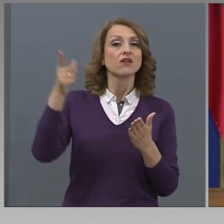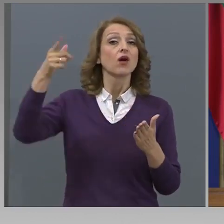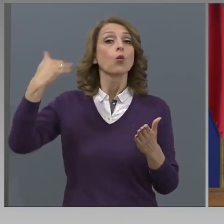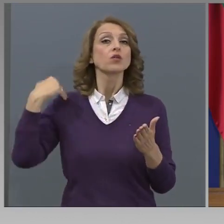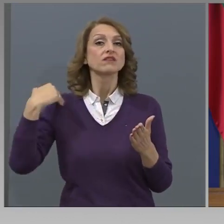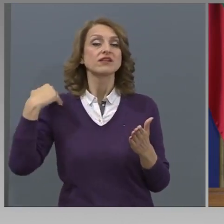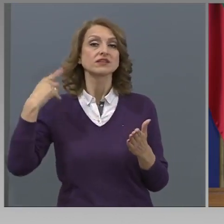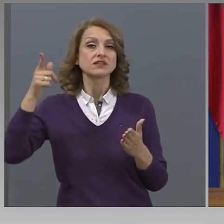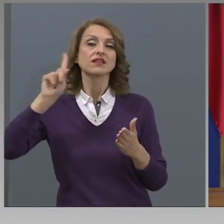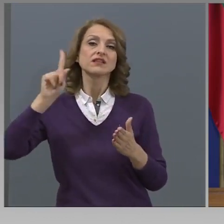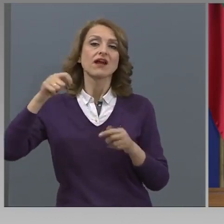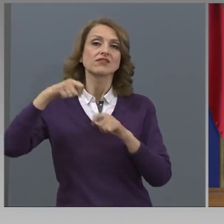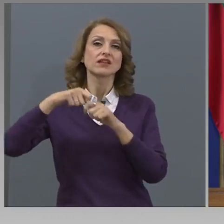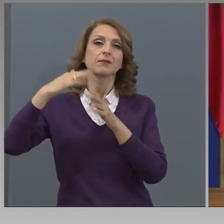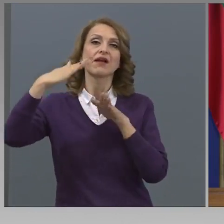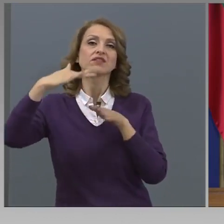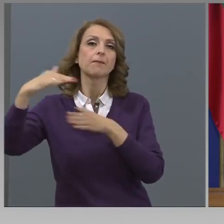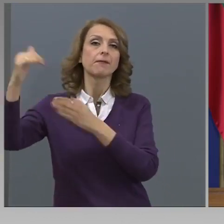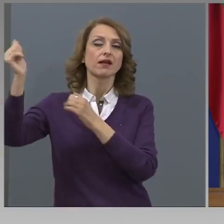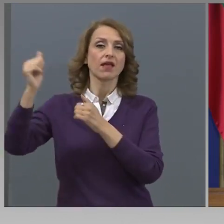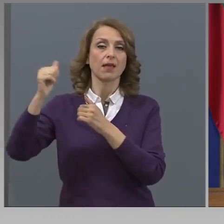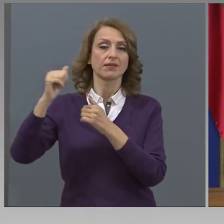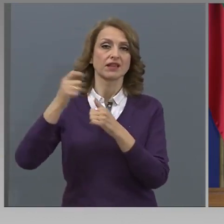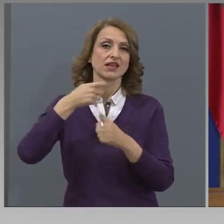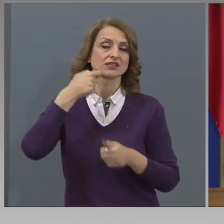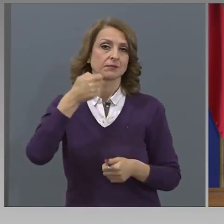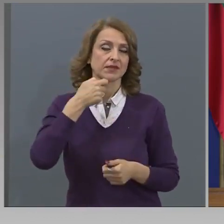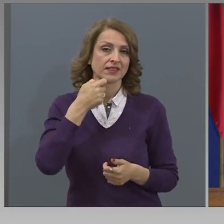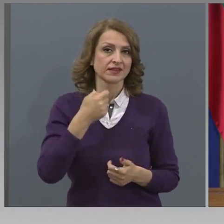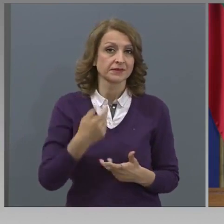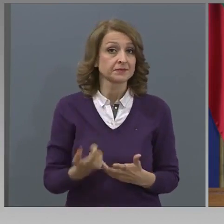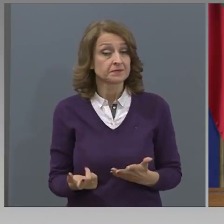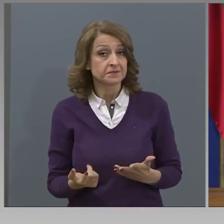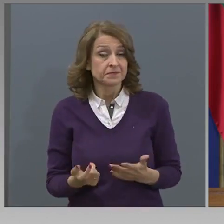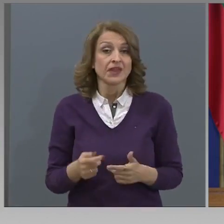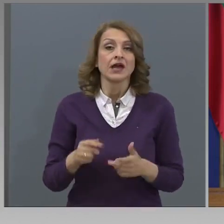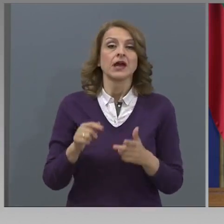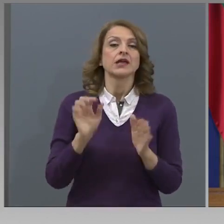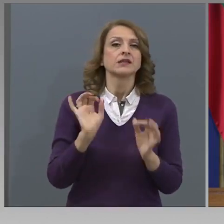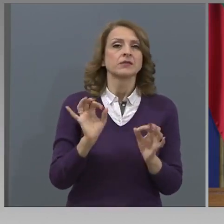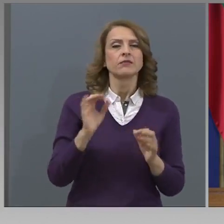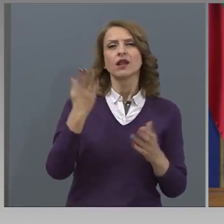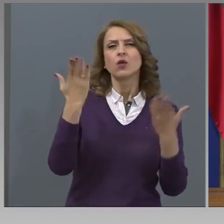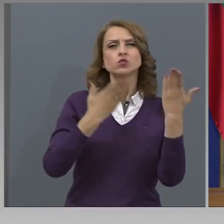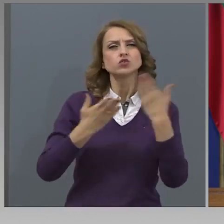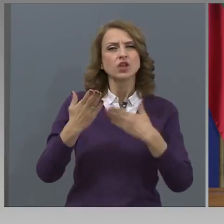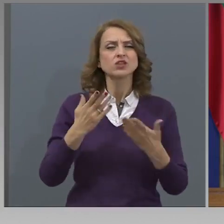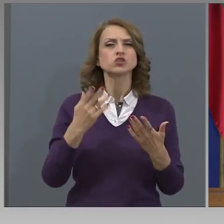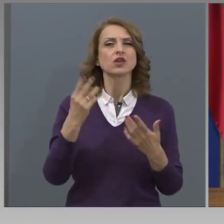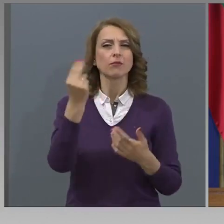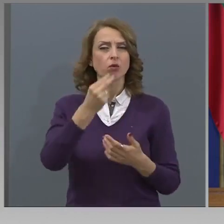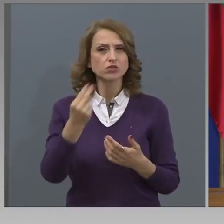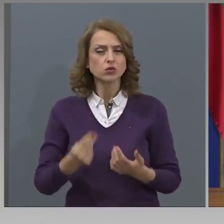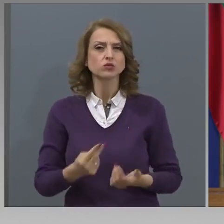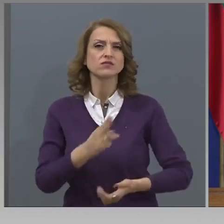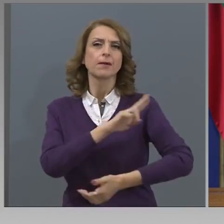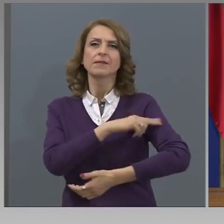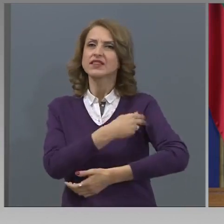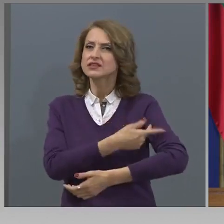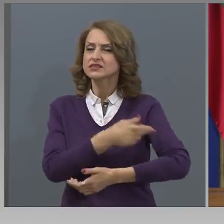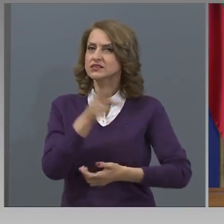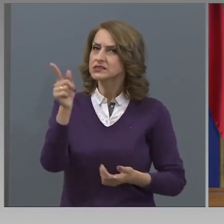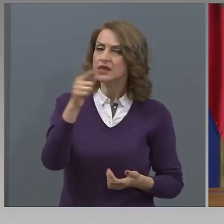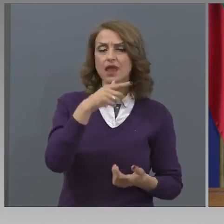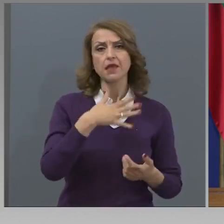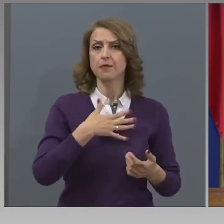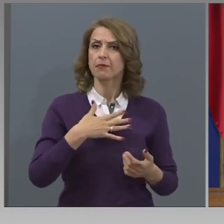кампании. В момента някой организират, например, училища по изкуствата и медицинските висши училища в най-голема степен